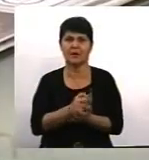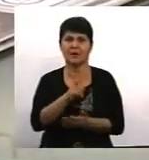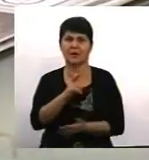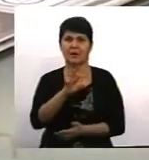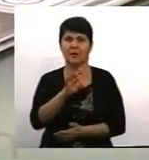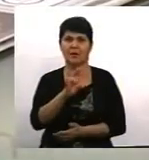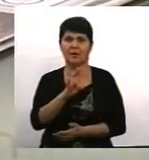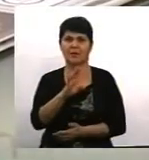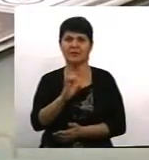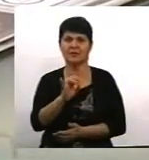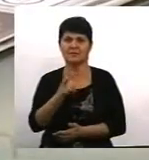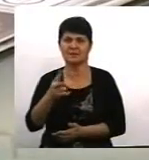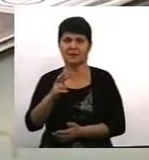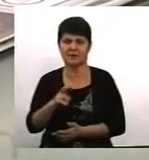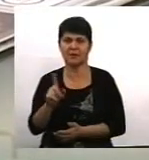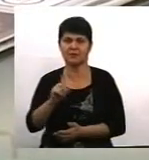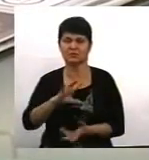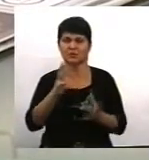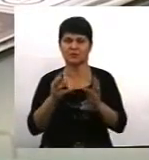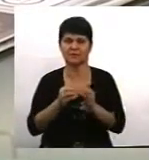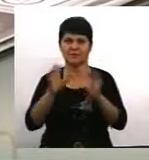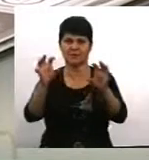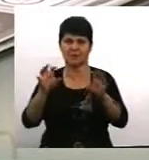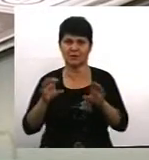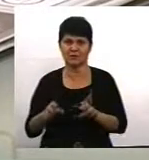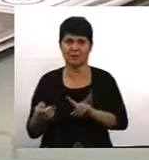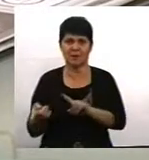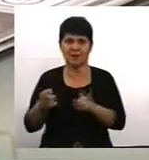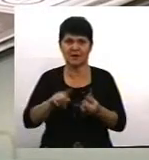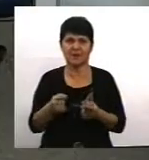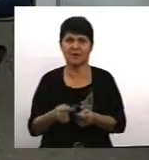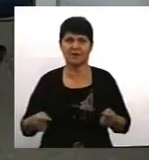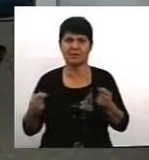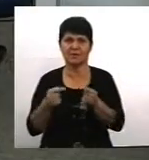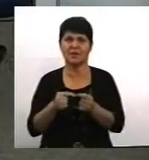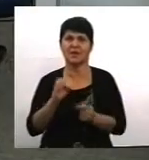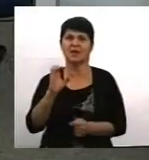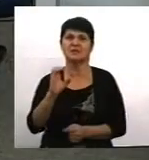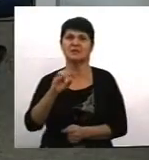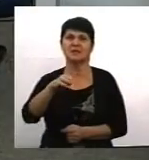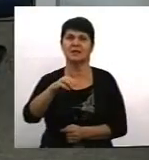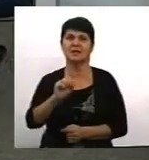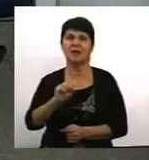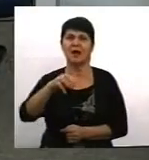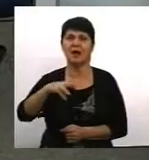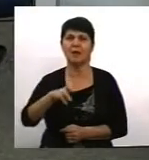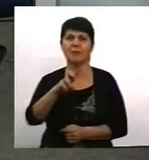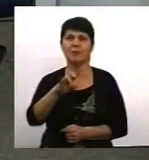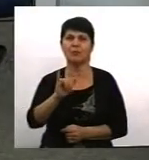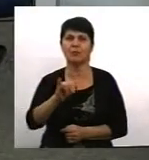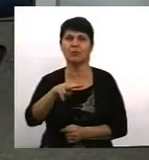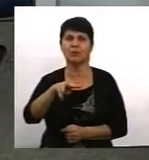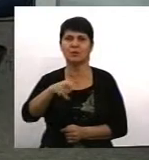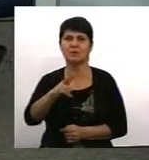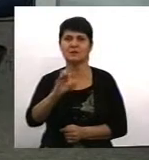тому назад. І щоб у нас взагалі все законодавство було приведено відповідно до Стамбульської конвенції. Це така європейська конвенція, яка дійсно дуже